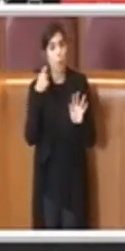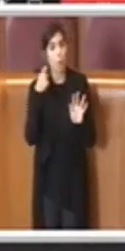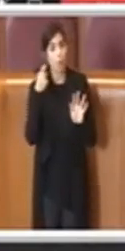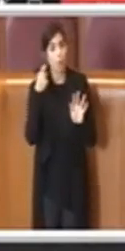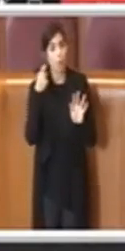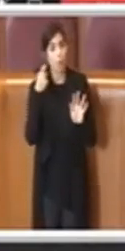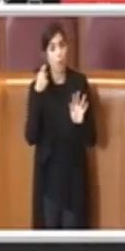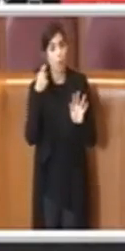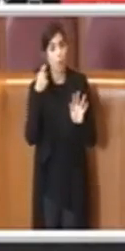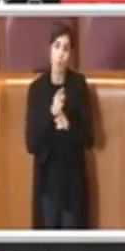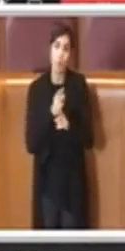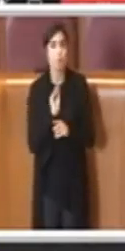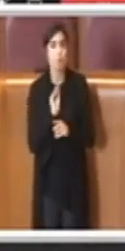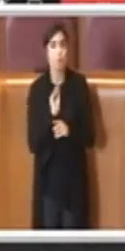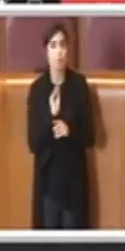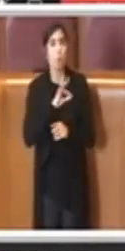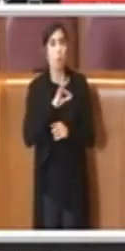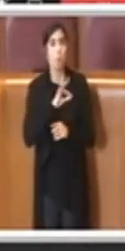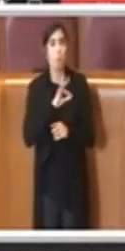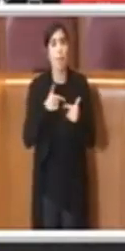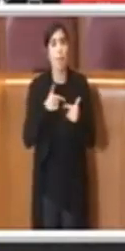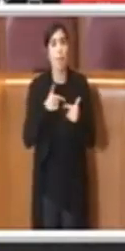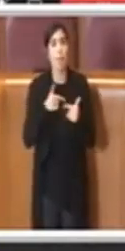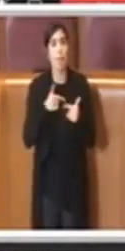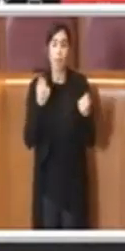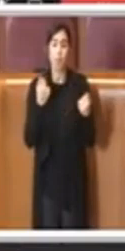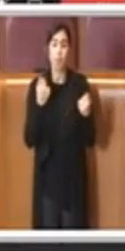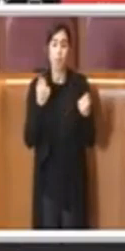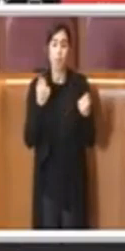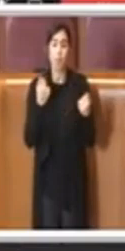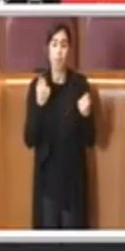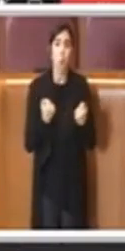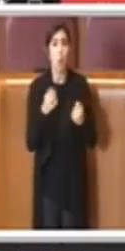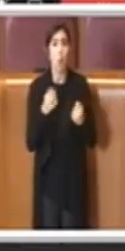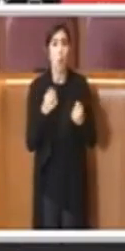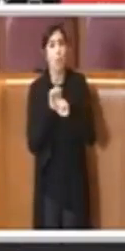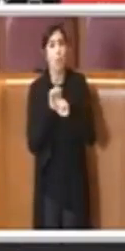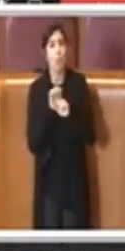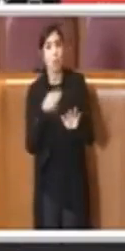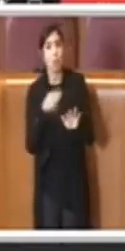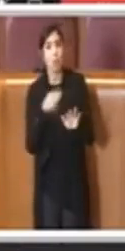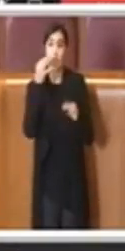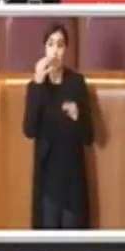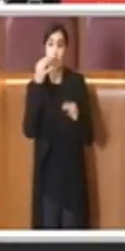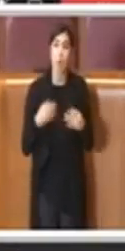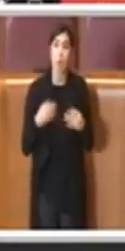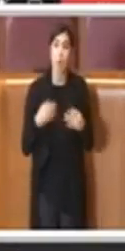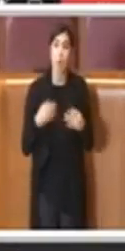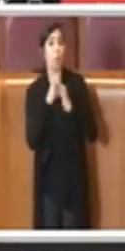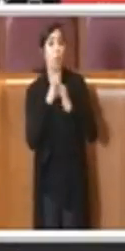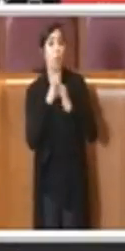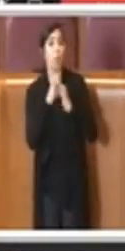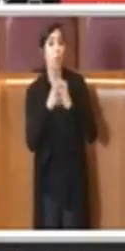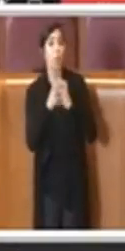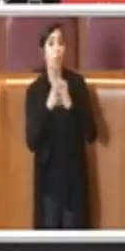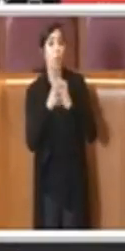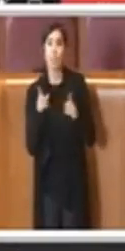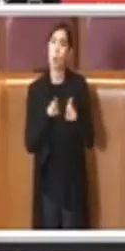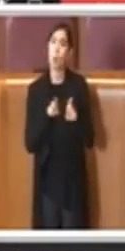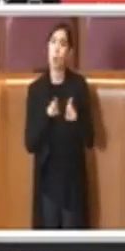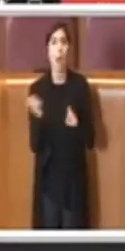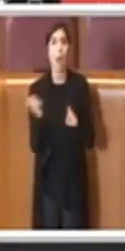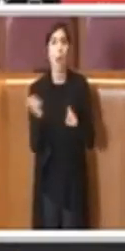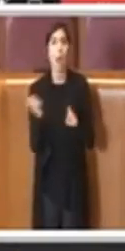di prevedere delle premialità per quei produttori e distributori che decidono di portare i film nelle sale durante il periodo di crisi e